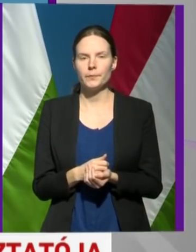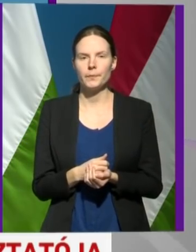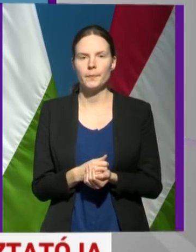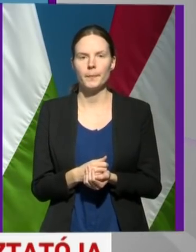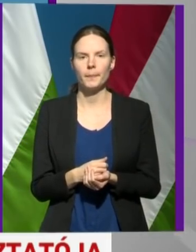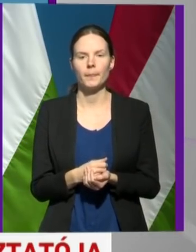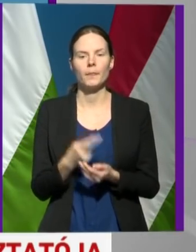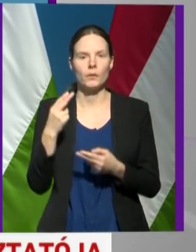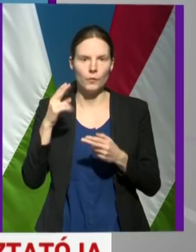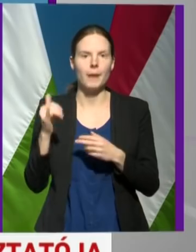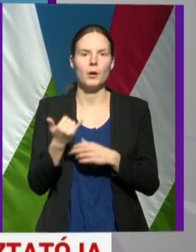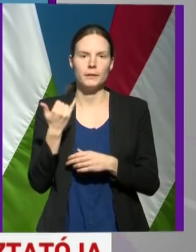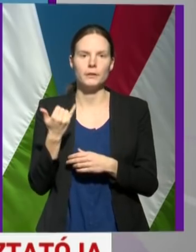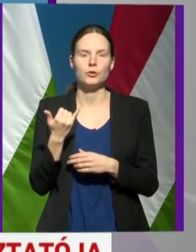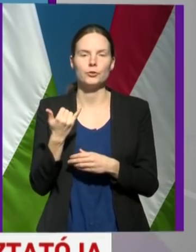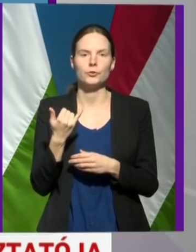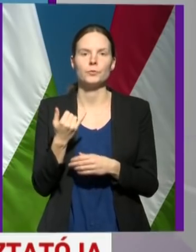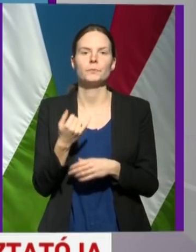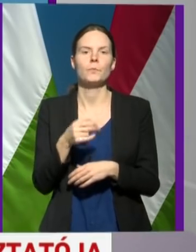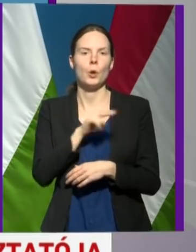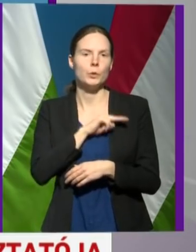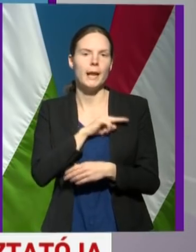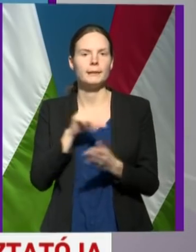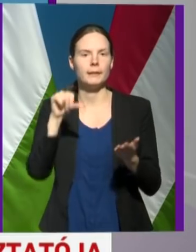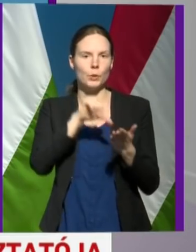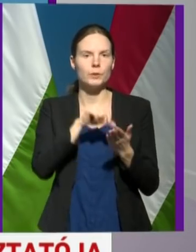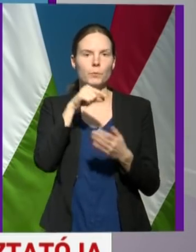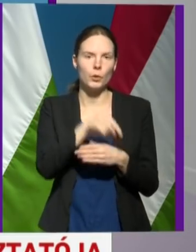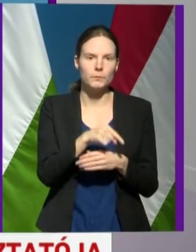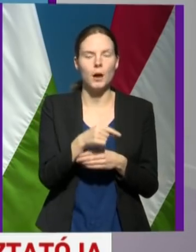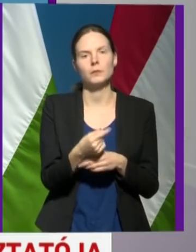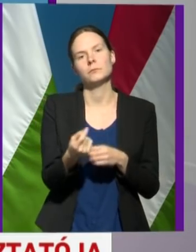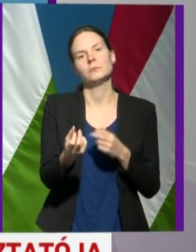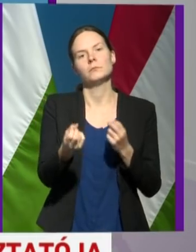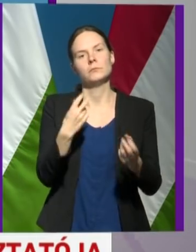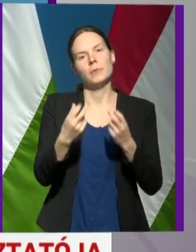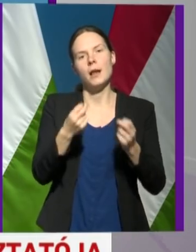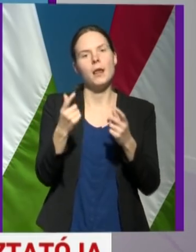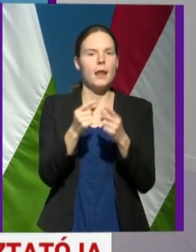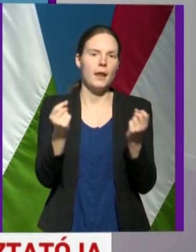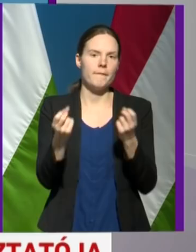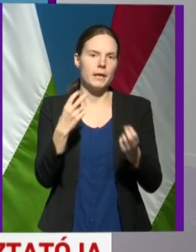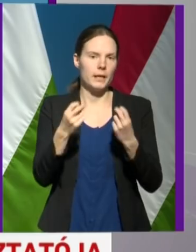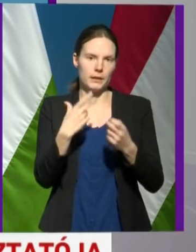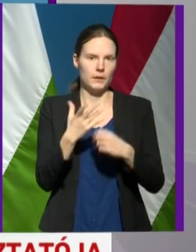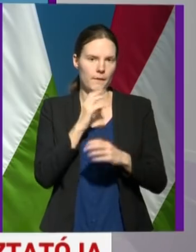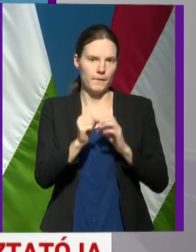Továbbra is folyik az ügyeleti központban a beérkező elektronikus levelek és telefonok megválaszolása.